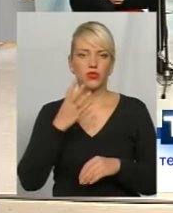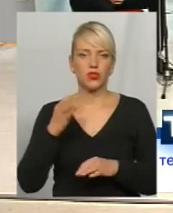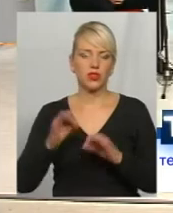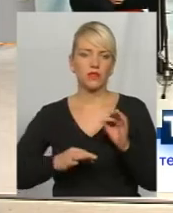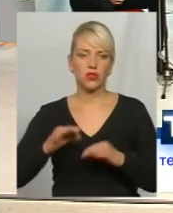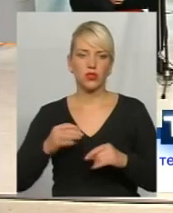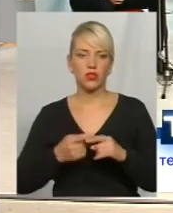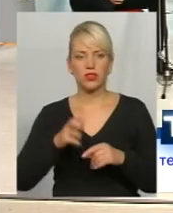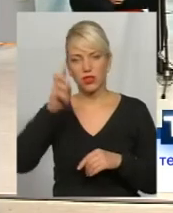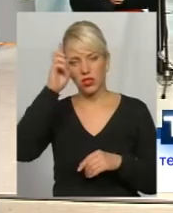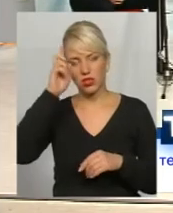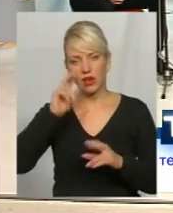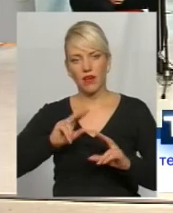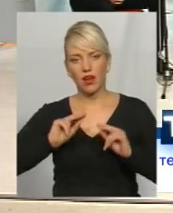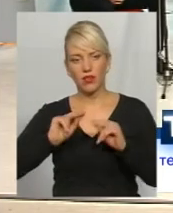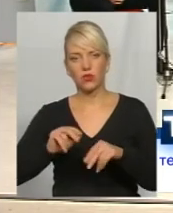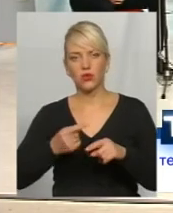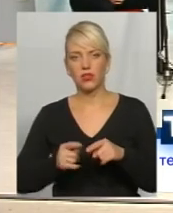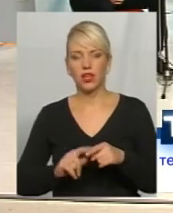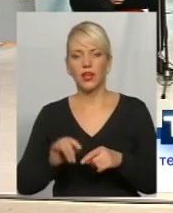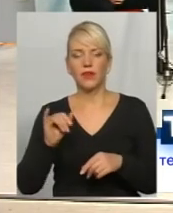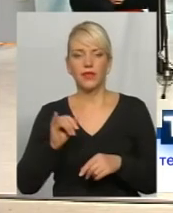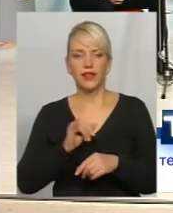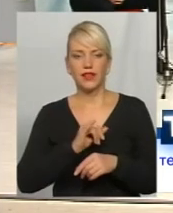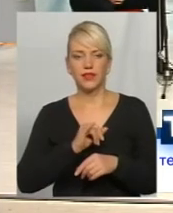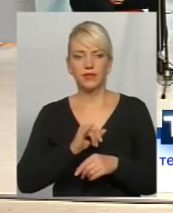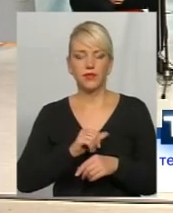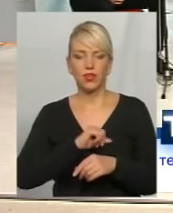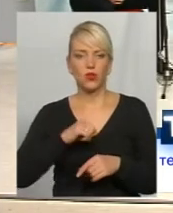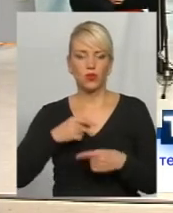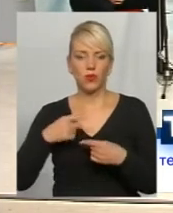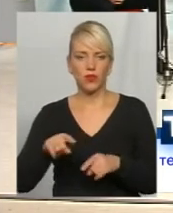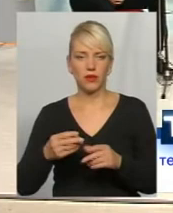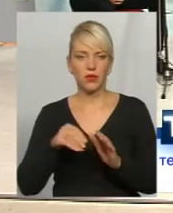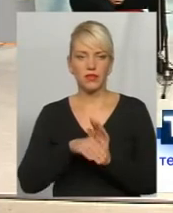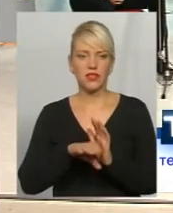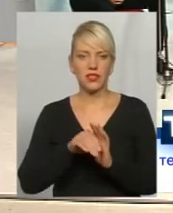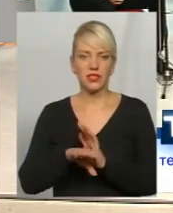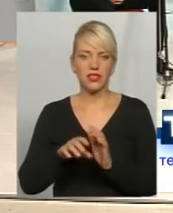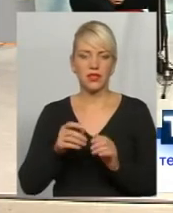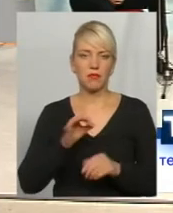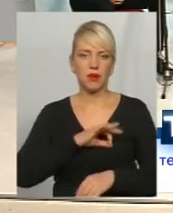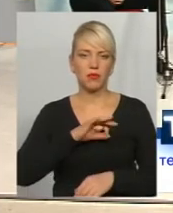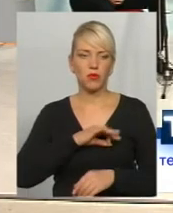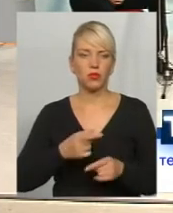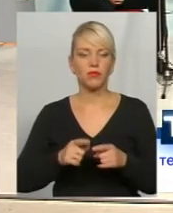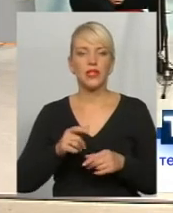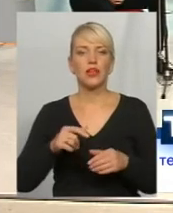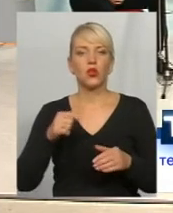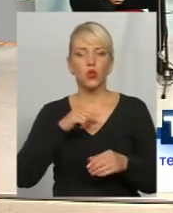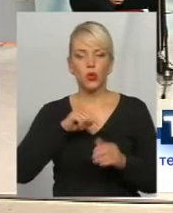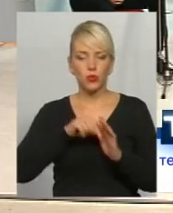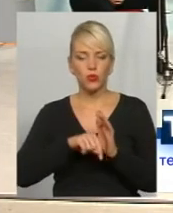це державою гарантує це, і добровільним інвестиційним прибутком. Тобто, страхувальник